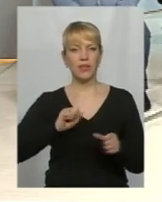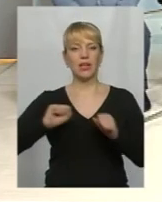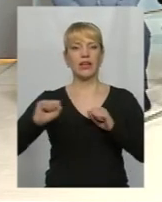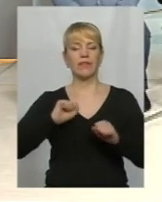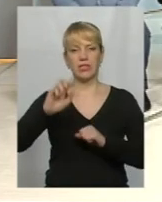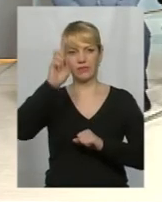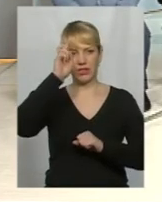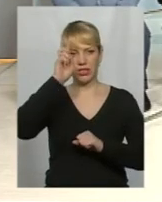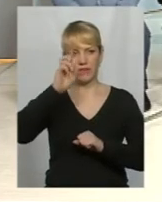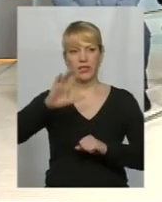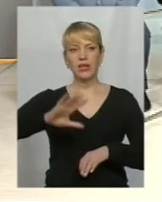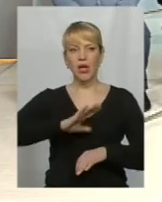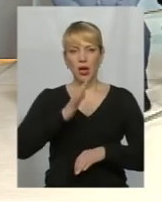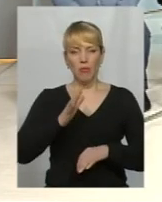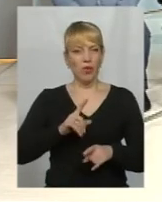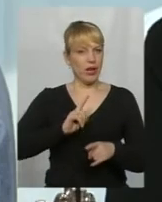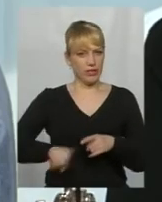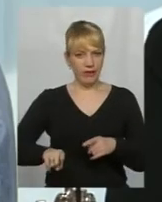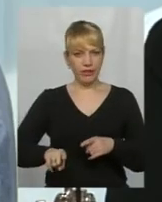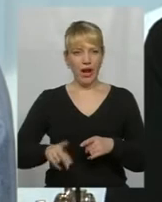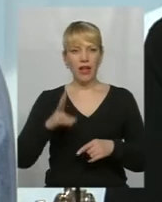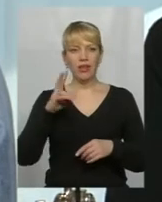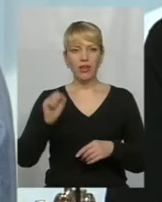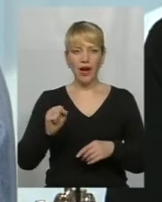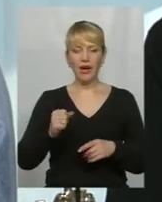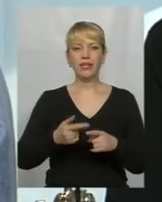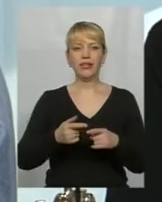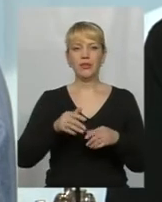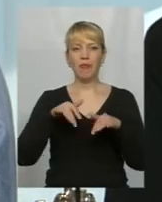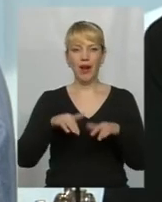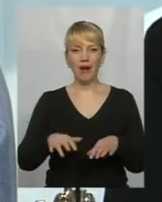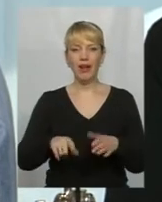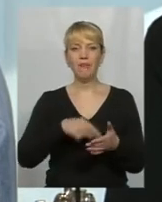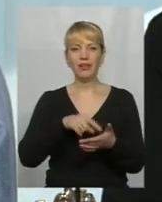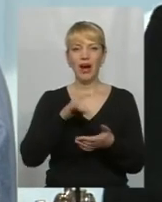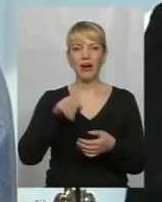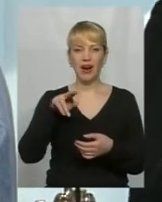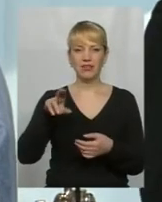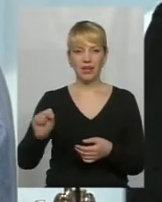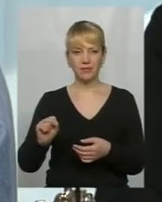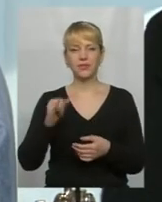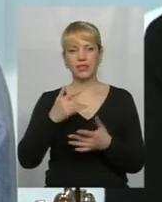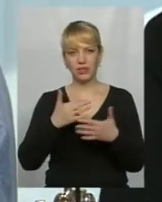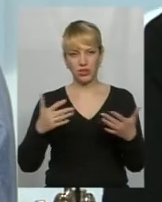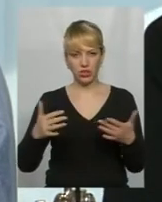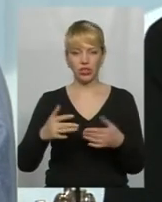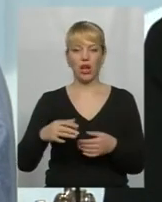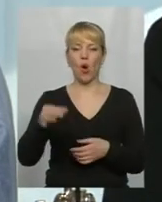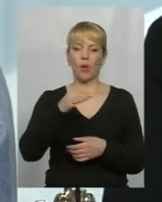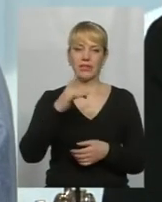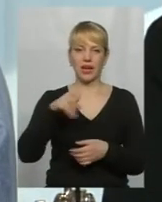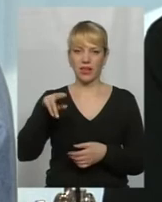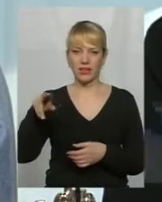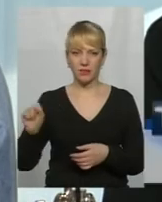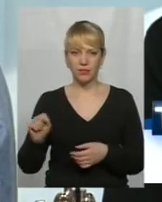держави була досить швидка на справи міської ради і інших обласних рад,